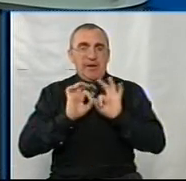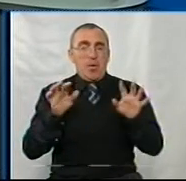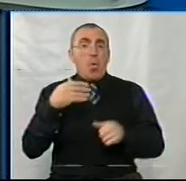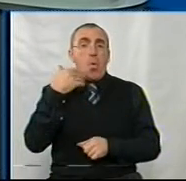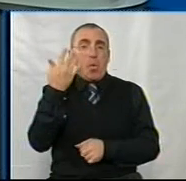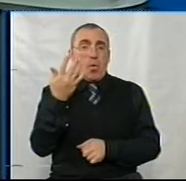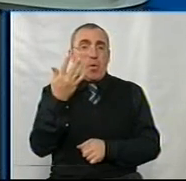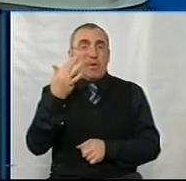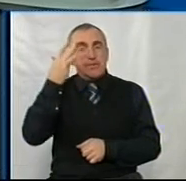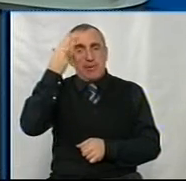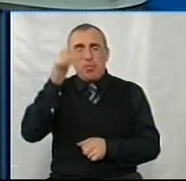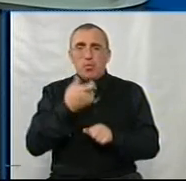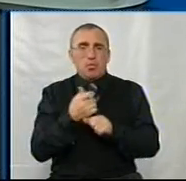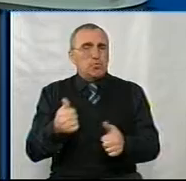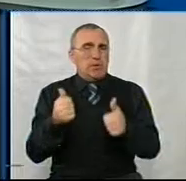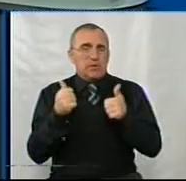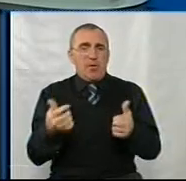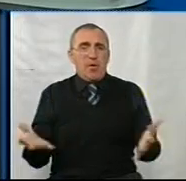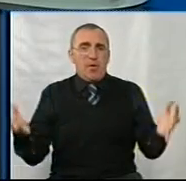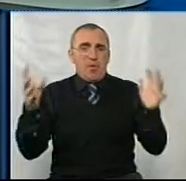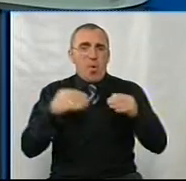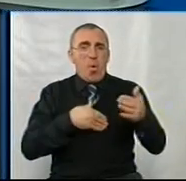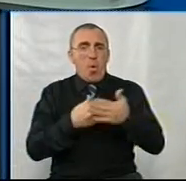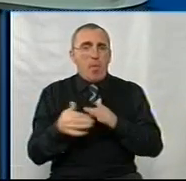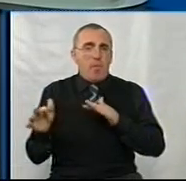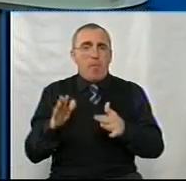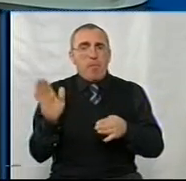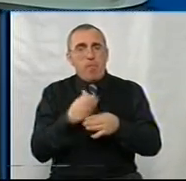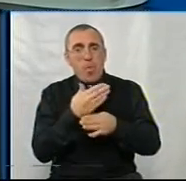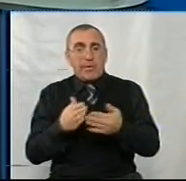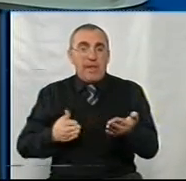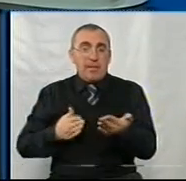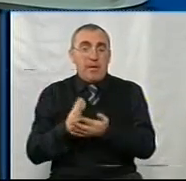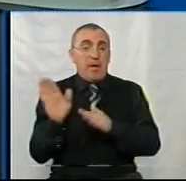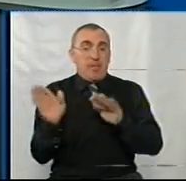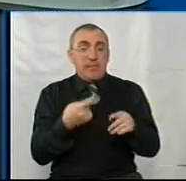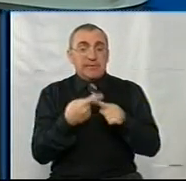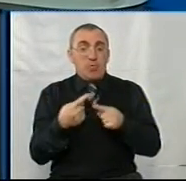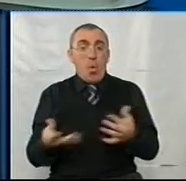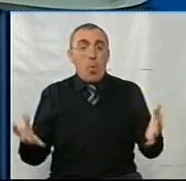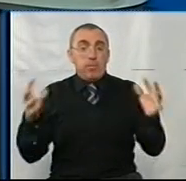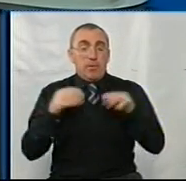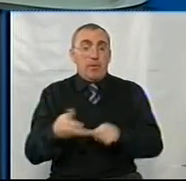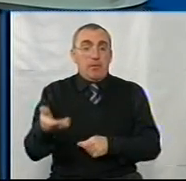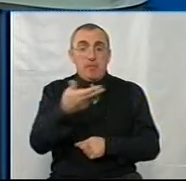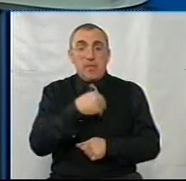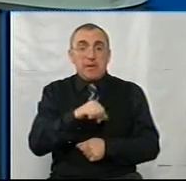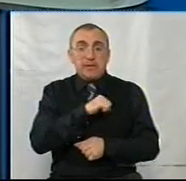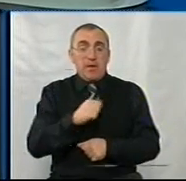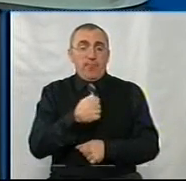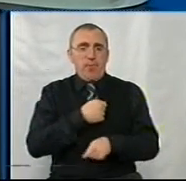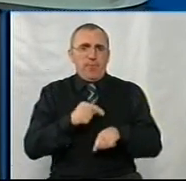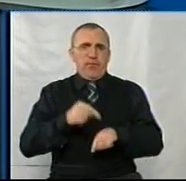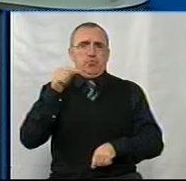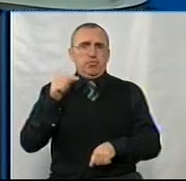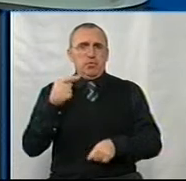коли задумка дуже цікава була об'єднати волонтерів, щоб поділити напрямок. Але після цього об'єднання ми самі військові відчули,